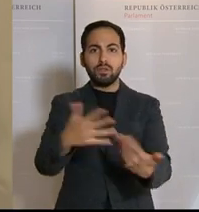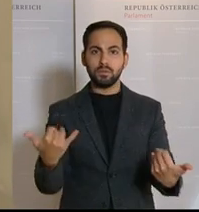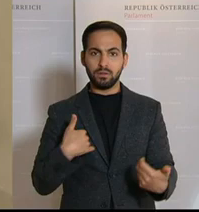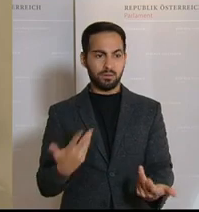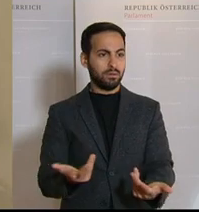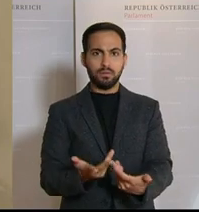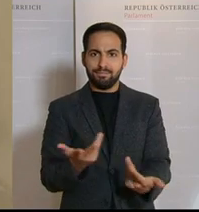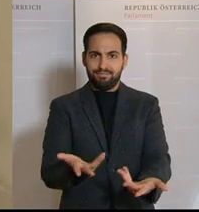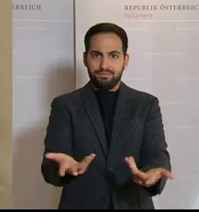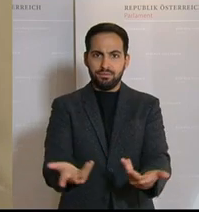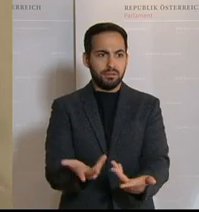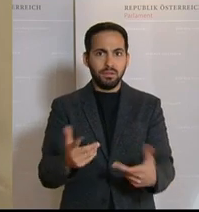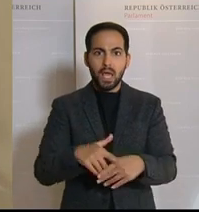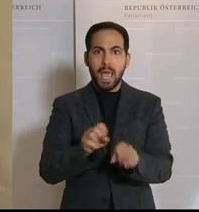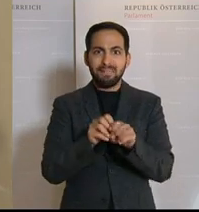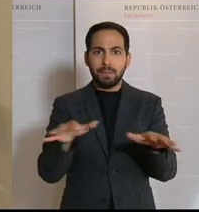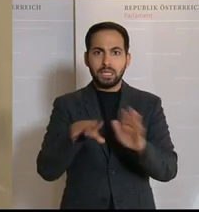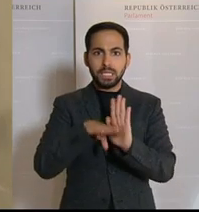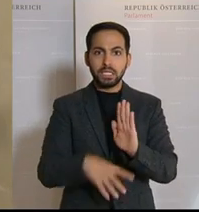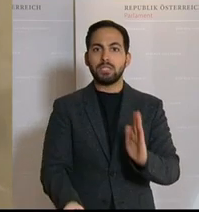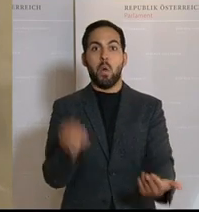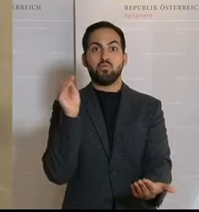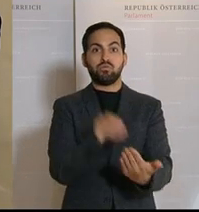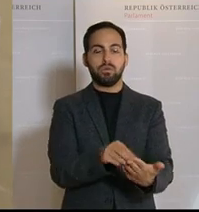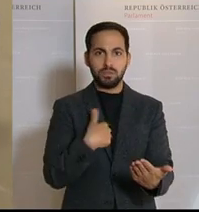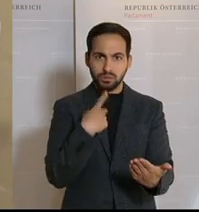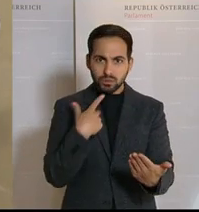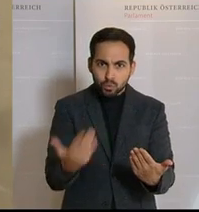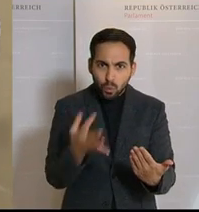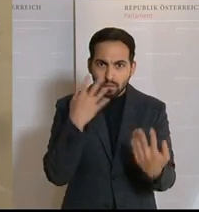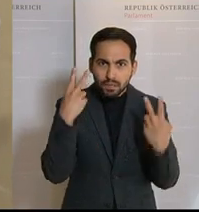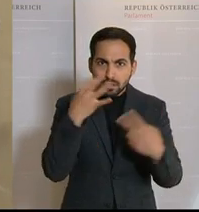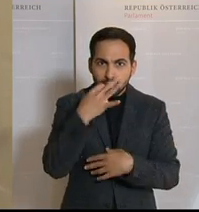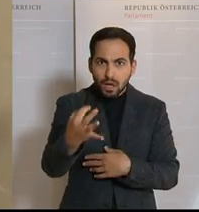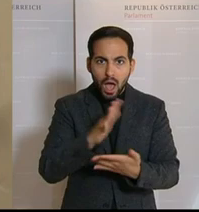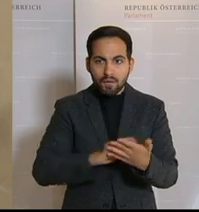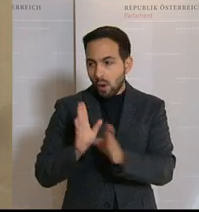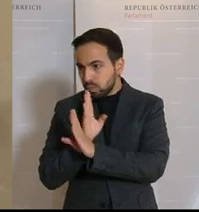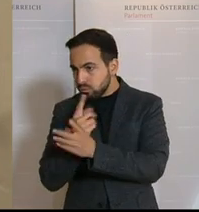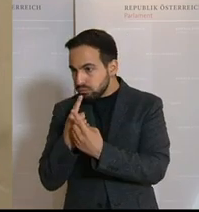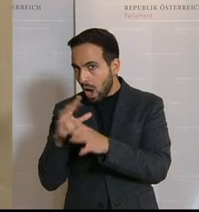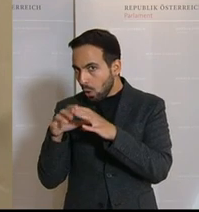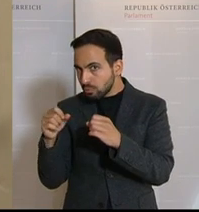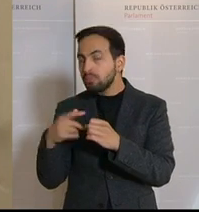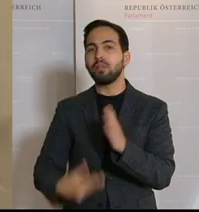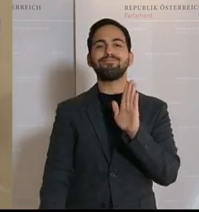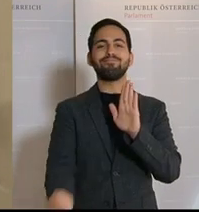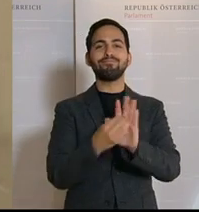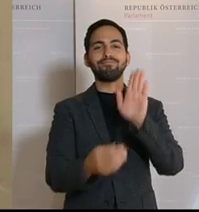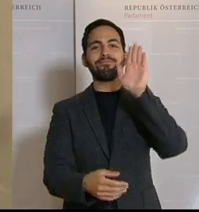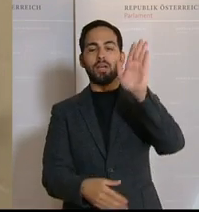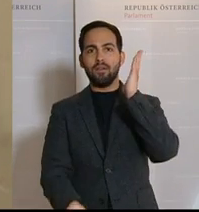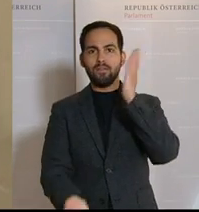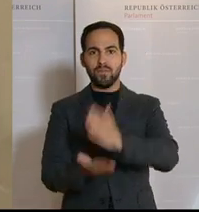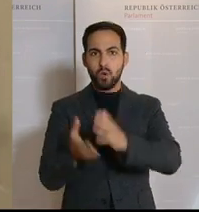Jetzt wollten wir das Ganze ins Epidemiegesetz noch hineinschreiben. Wir haben gesagt, so eine wichtige Frage, kann man doch nicht im stillen Kämmerlein sich die Politik ausmauscheln, seit